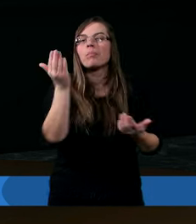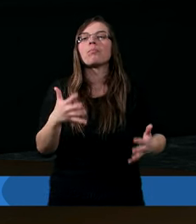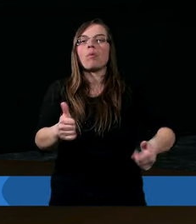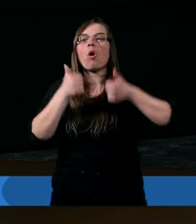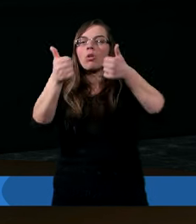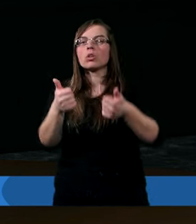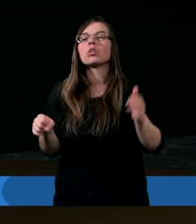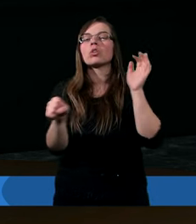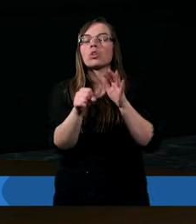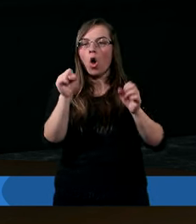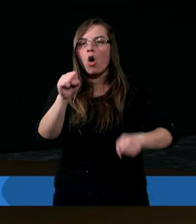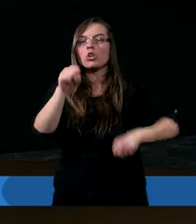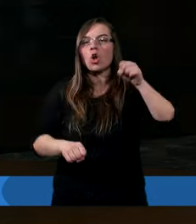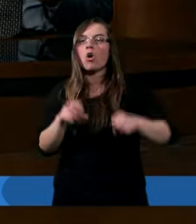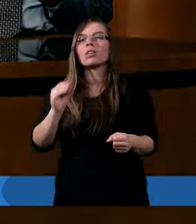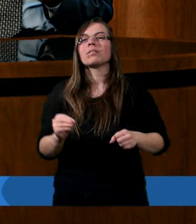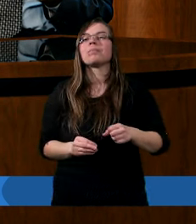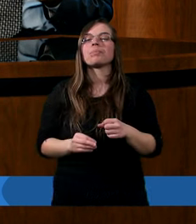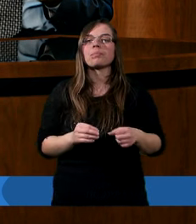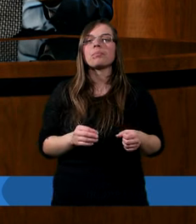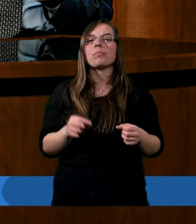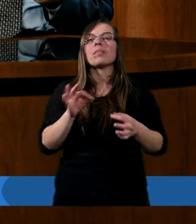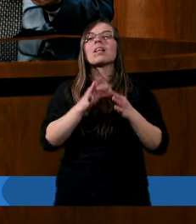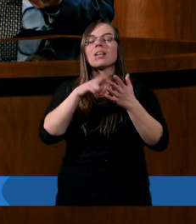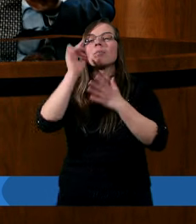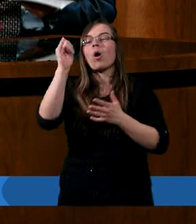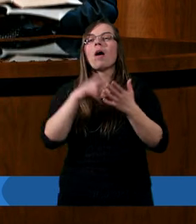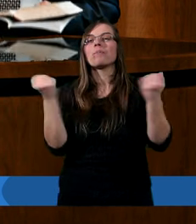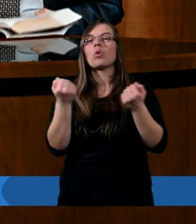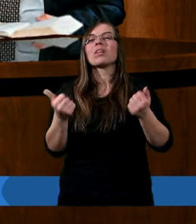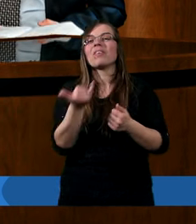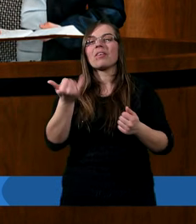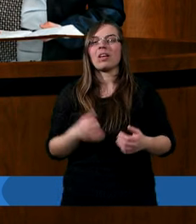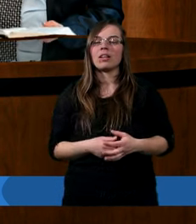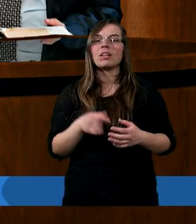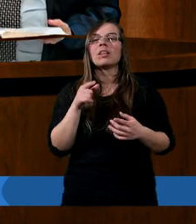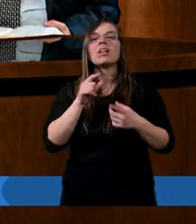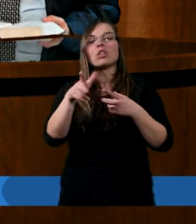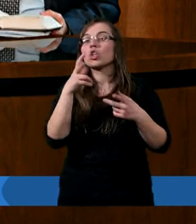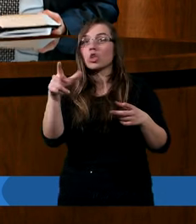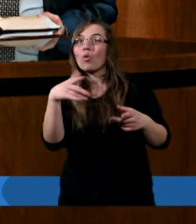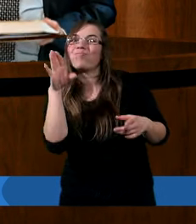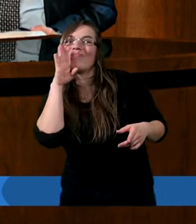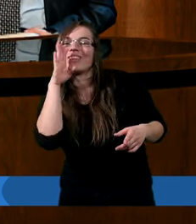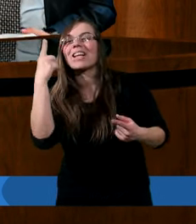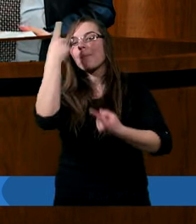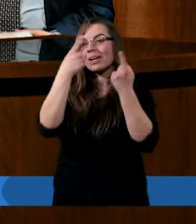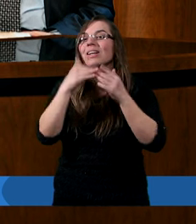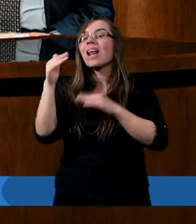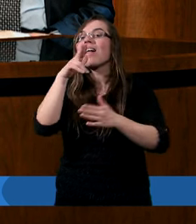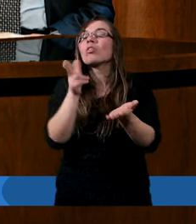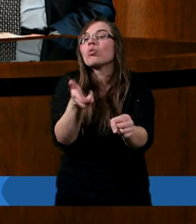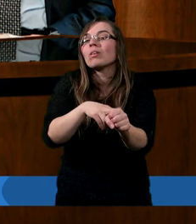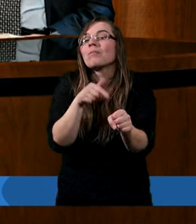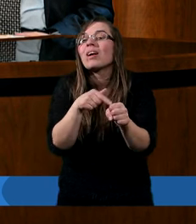postawi w gruncie. Jego jest moc na wiek i wieku. Czy to nie są te same myśli, nad